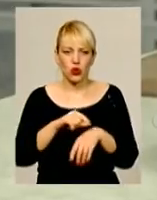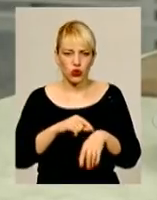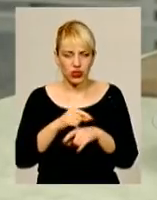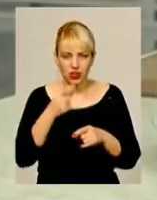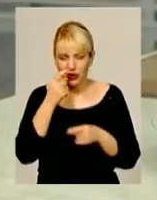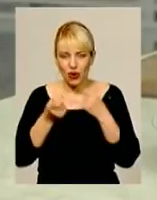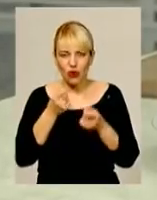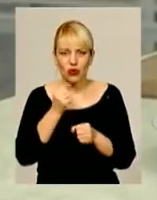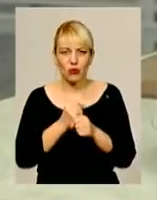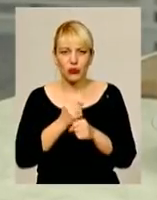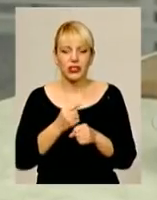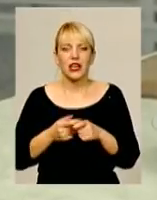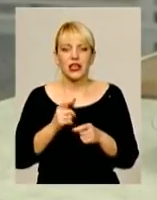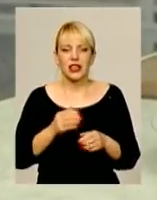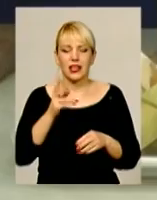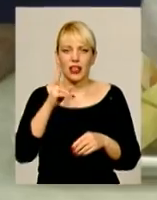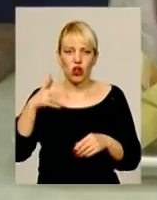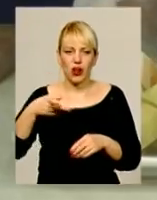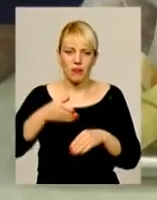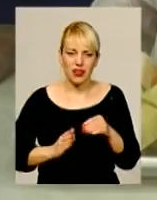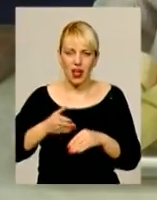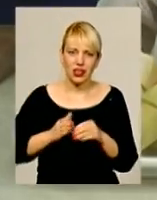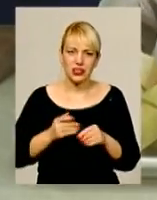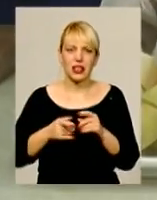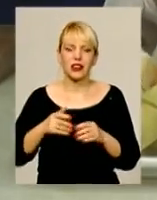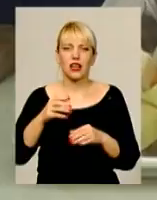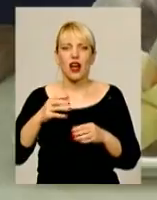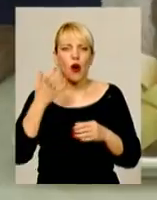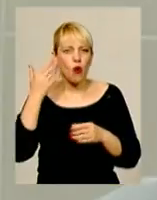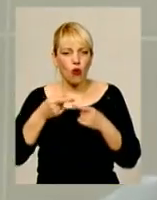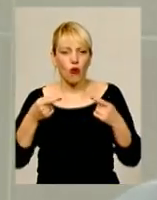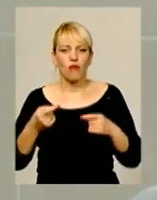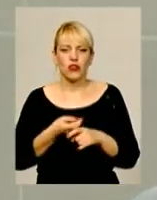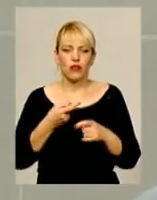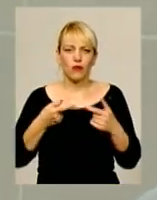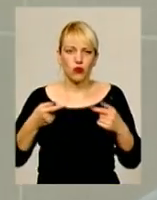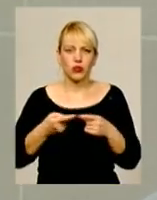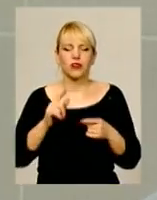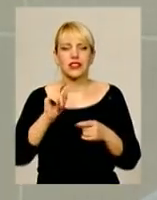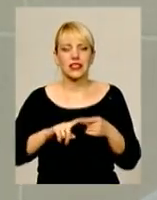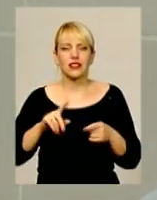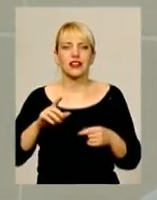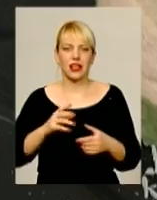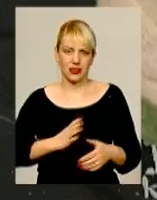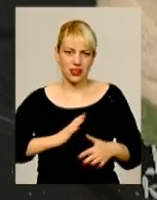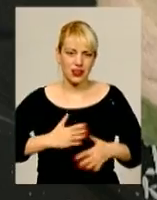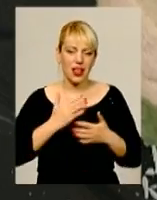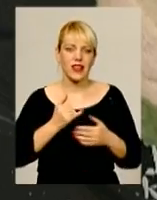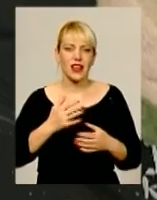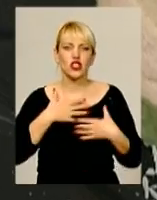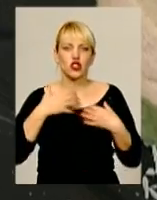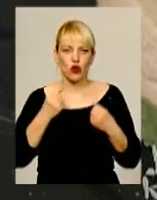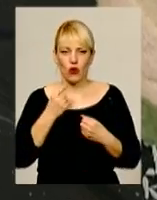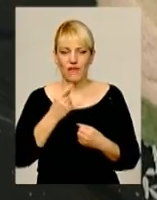розпеченої плити, кілограми нарізаних овочів та фруктів. А ще натхнення та здорові амбіції. Ось що точно знадобиться